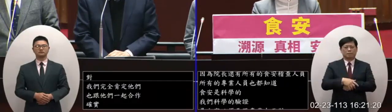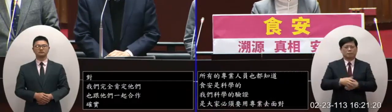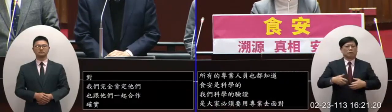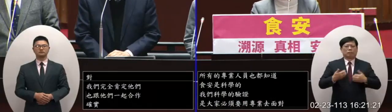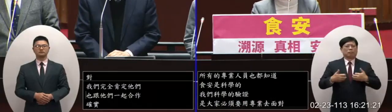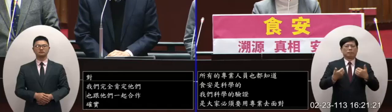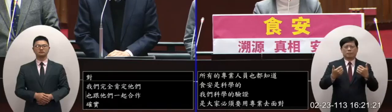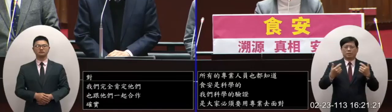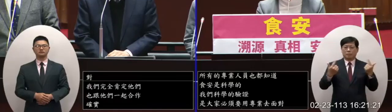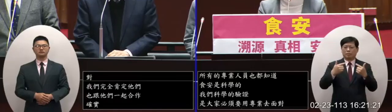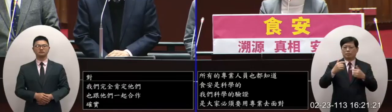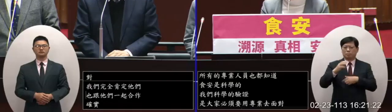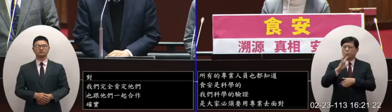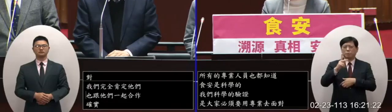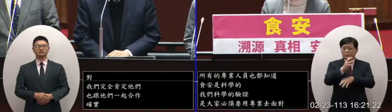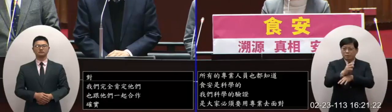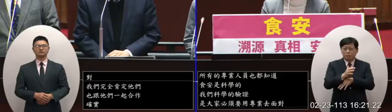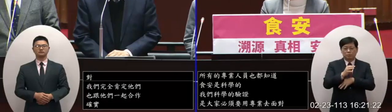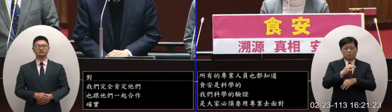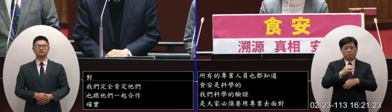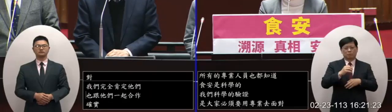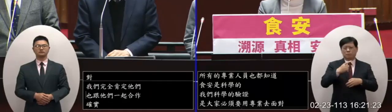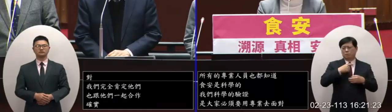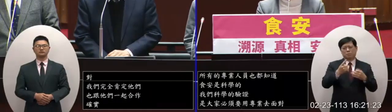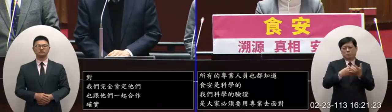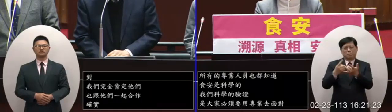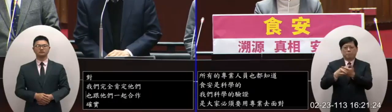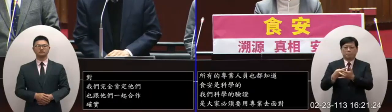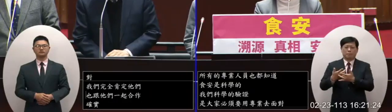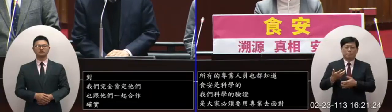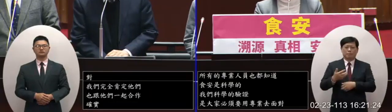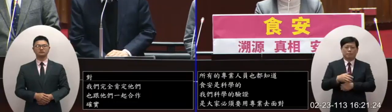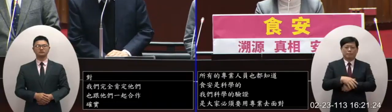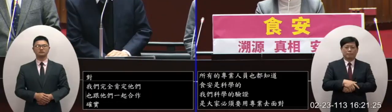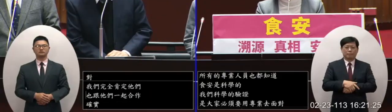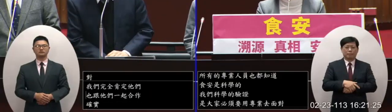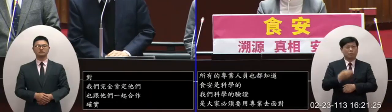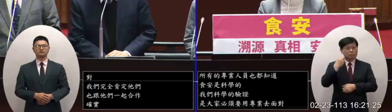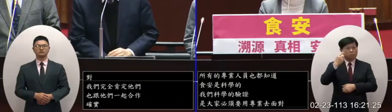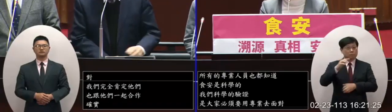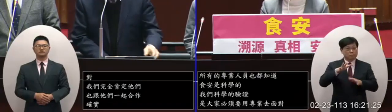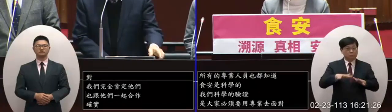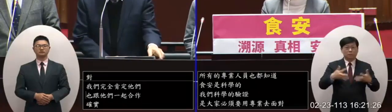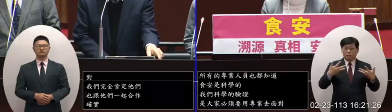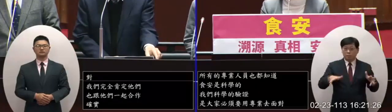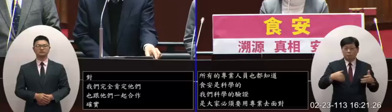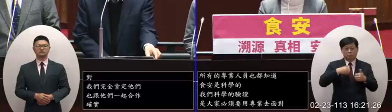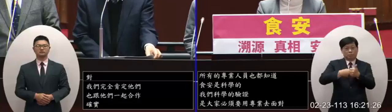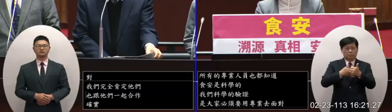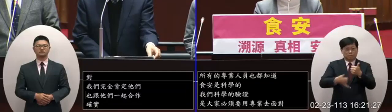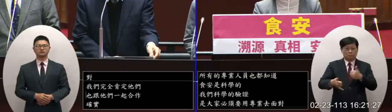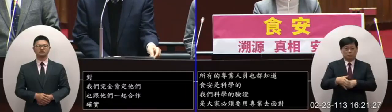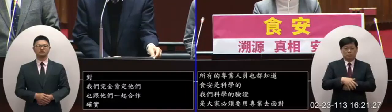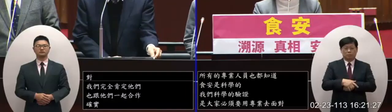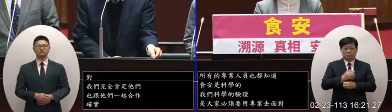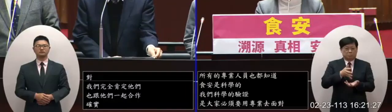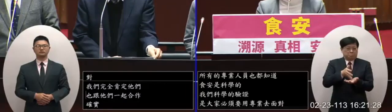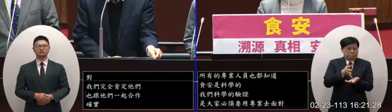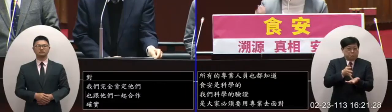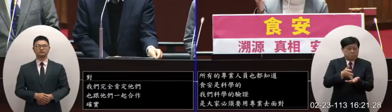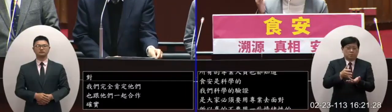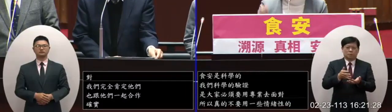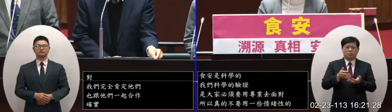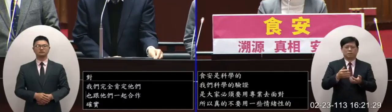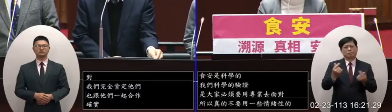不夠科學證據不是那麼充分的情況之下我覺得今天有很多的委員的一個發言